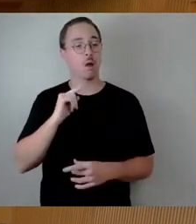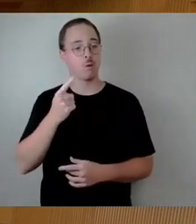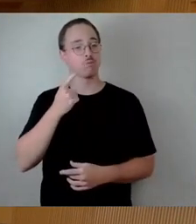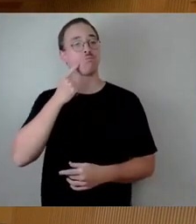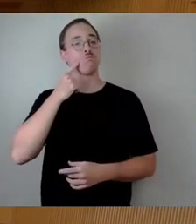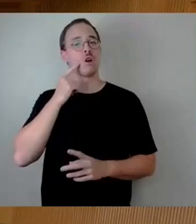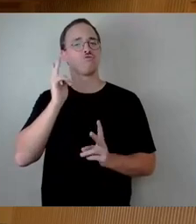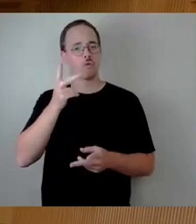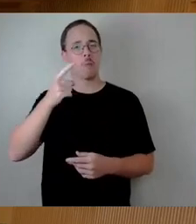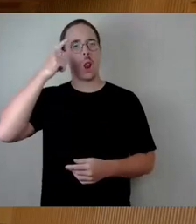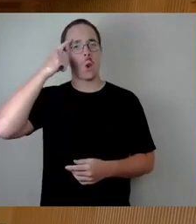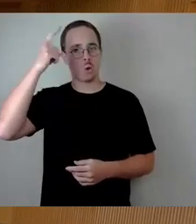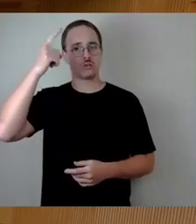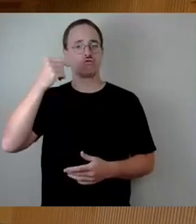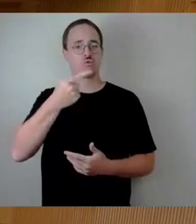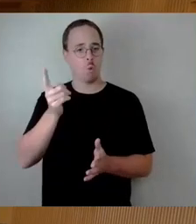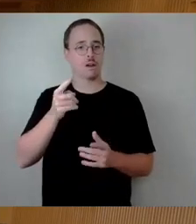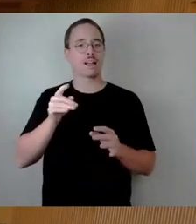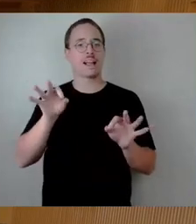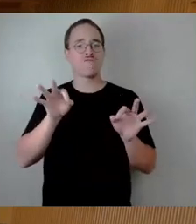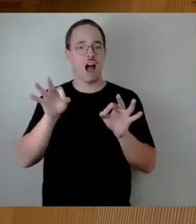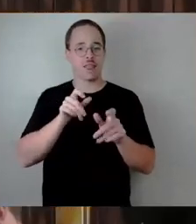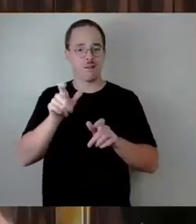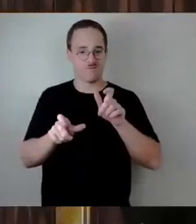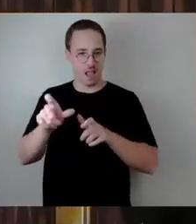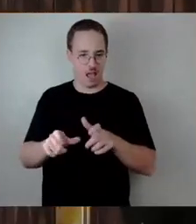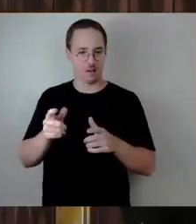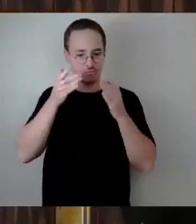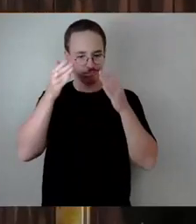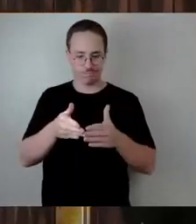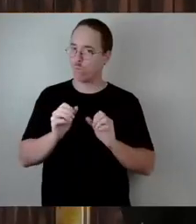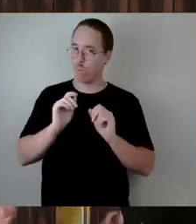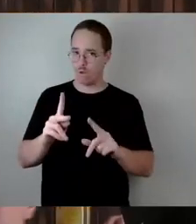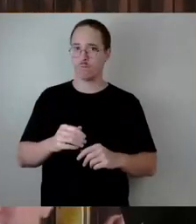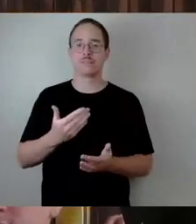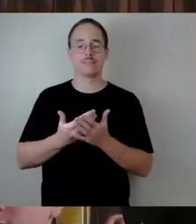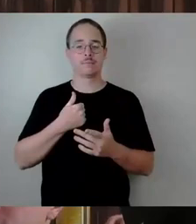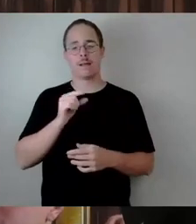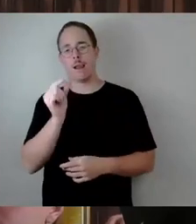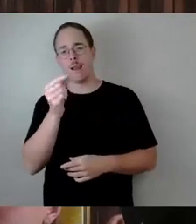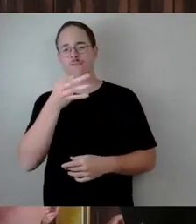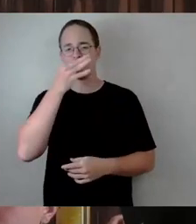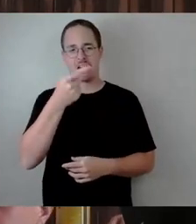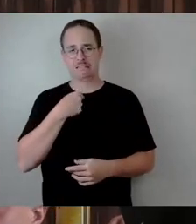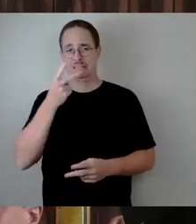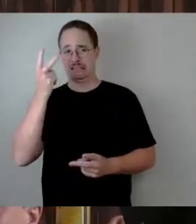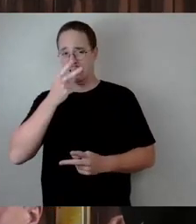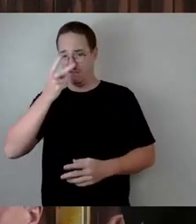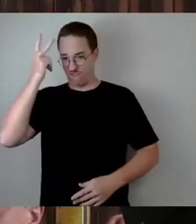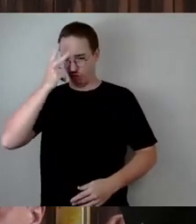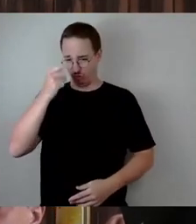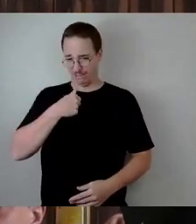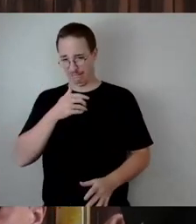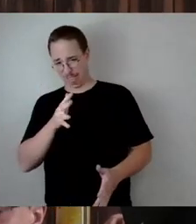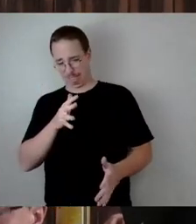will ich an sich nur eine kleine Klarstellung nochmal haben, beziehungsweise ob ich Sie richtig verstanden habe, Herr Kühn. Sie sprachen auf die Frage von Herrn